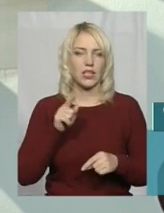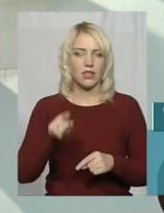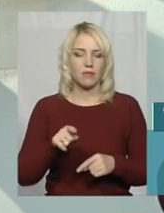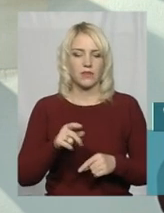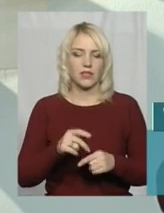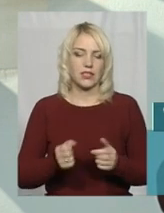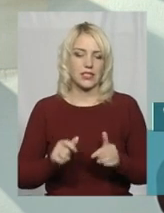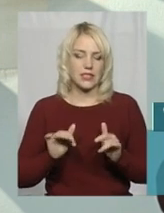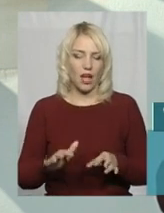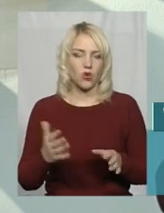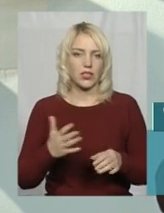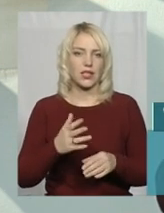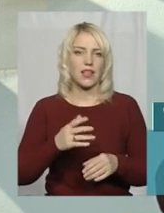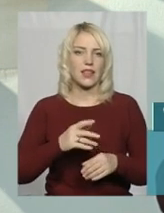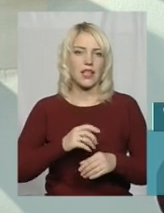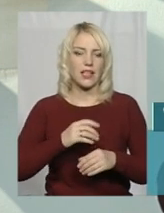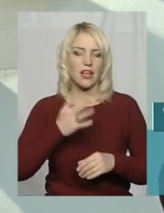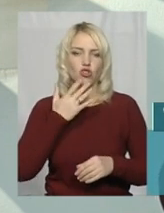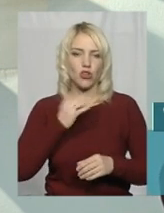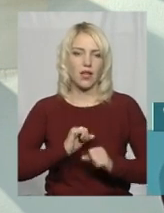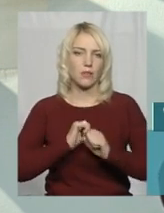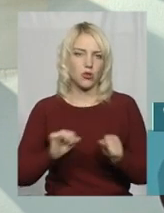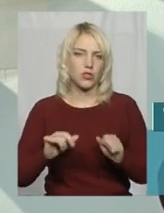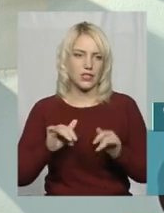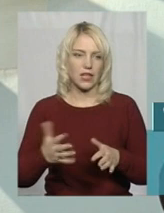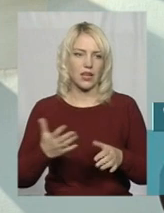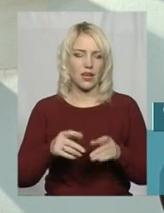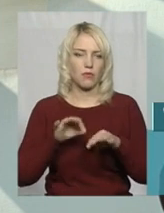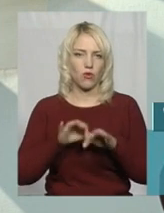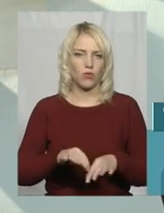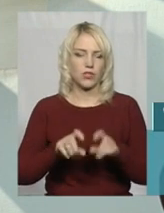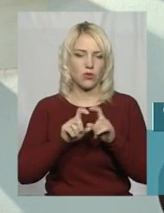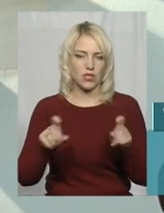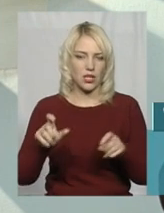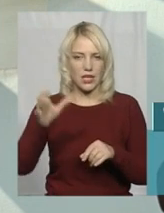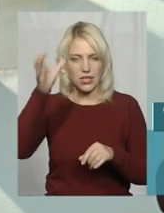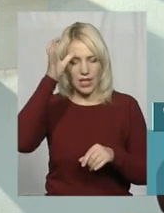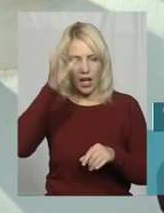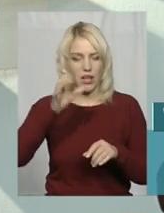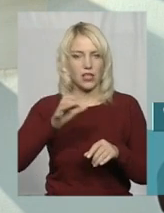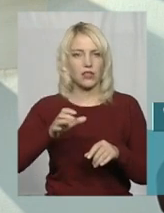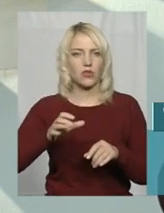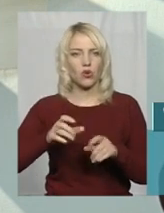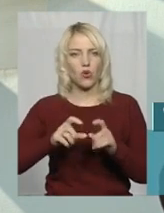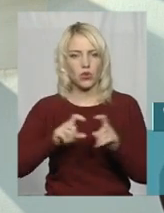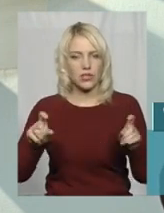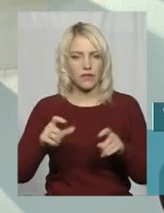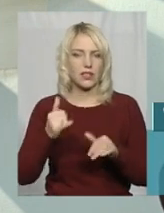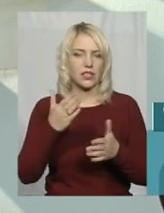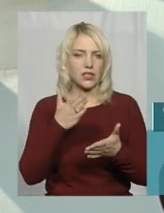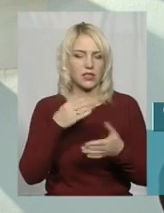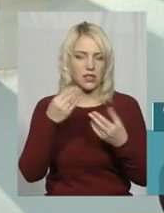заходів, національно-патріотичних заходів, яка проводиться у закладах загальної середньої освіти та позашкільних закладів, дає